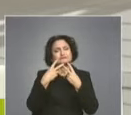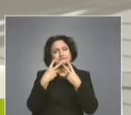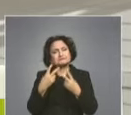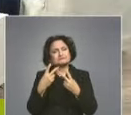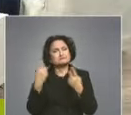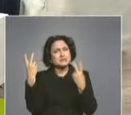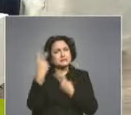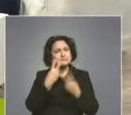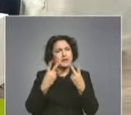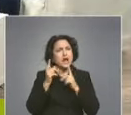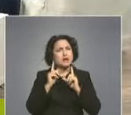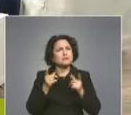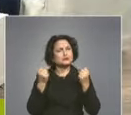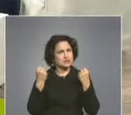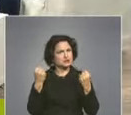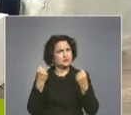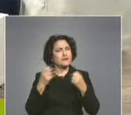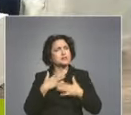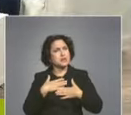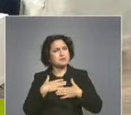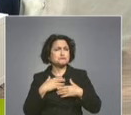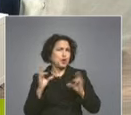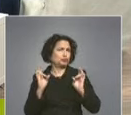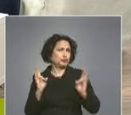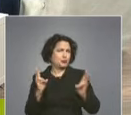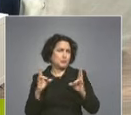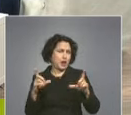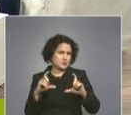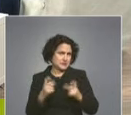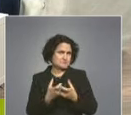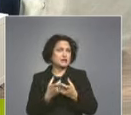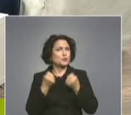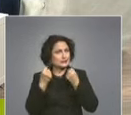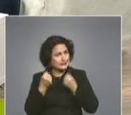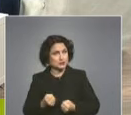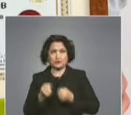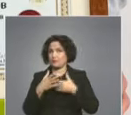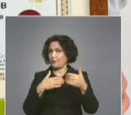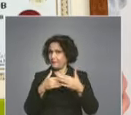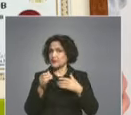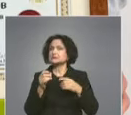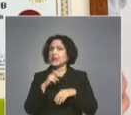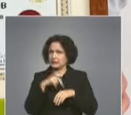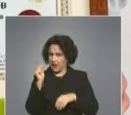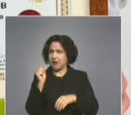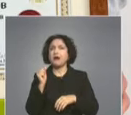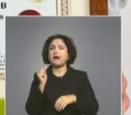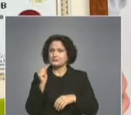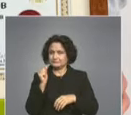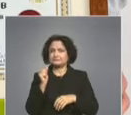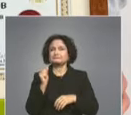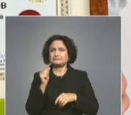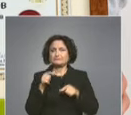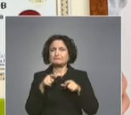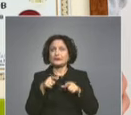живее, да има семейство нормално при толкова тежка професия. И да,